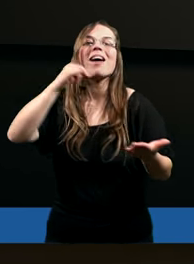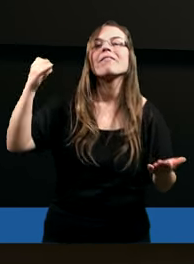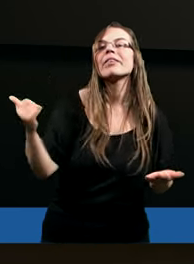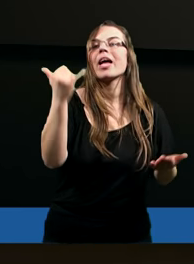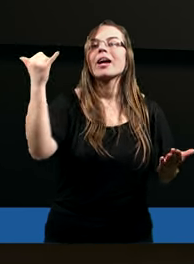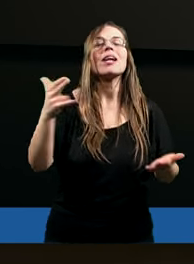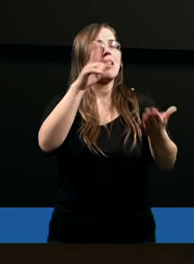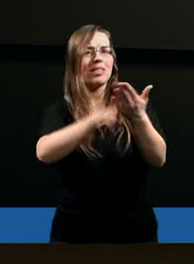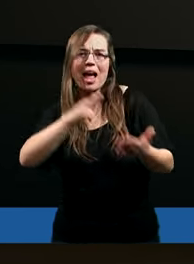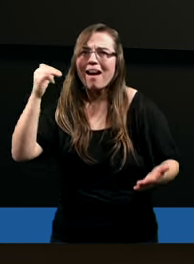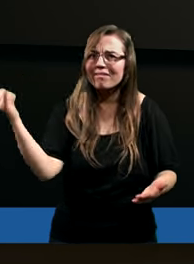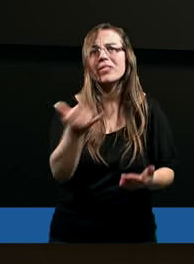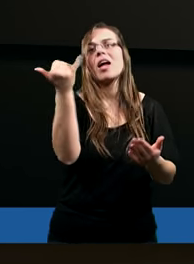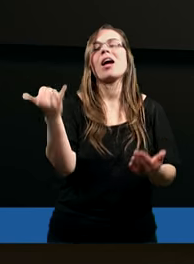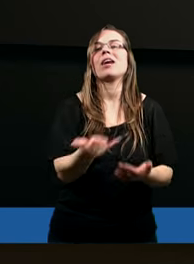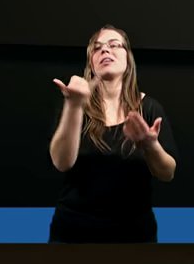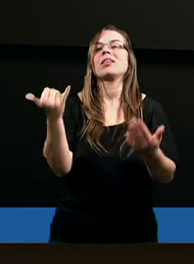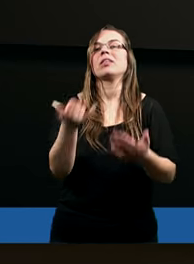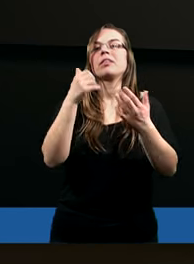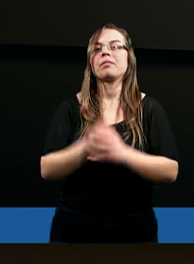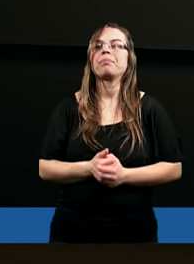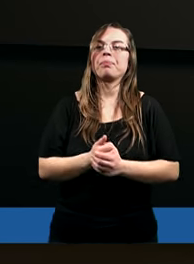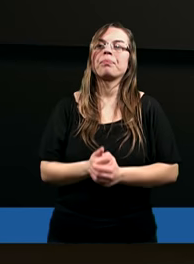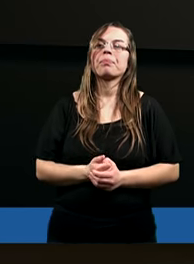wieki, na wieki wieczne.